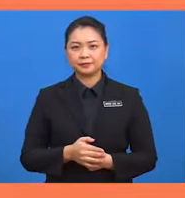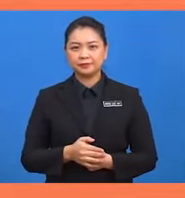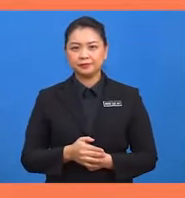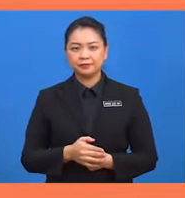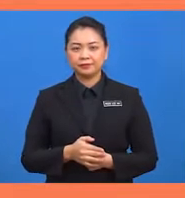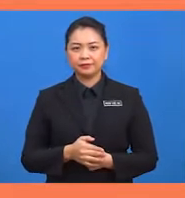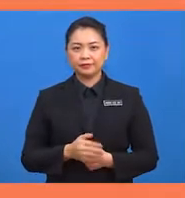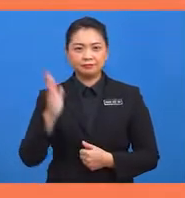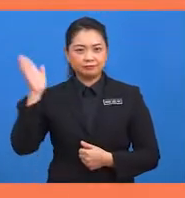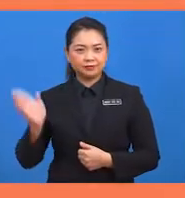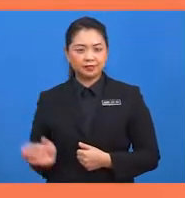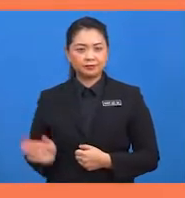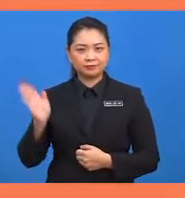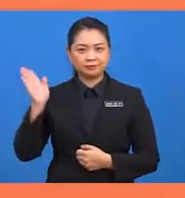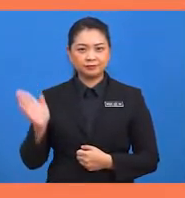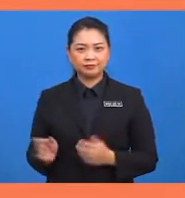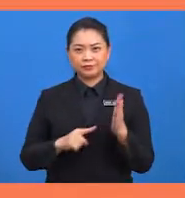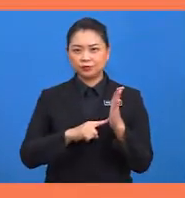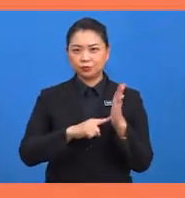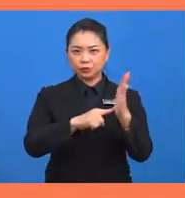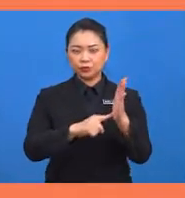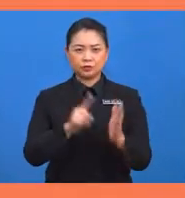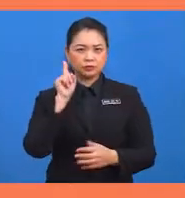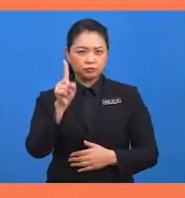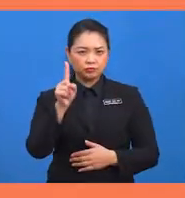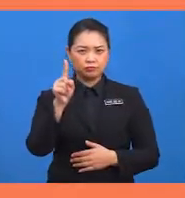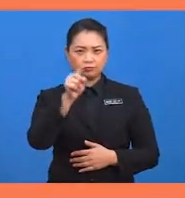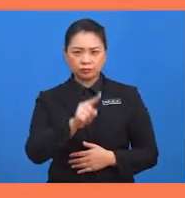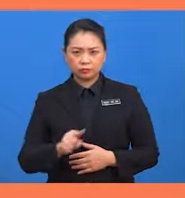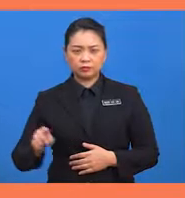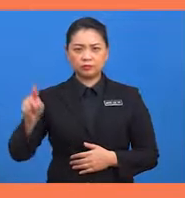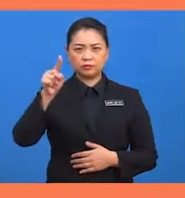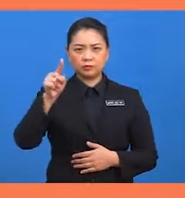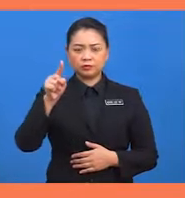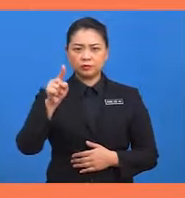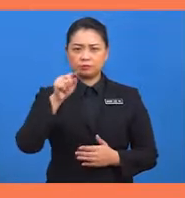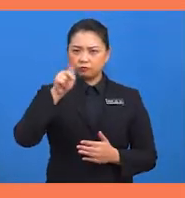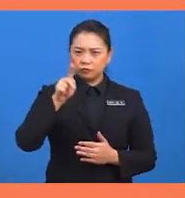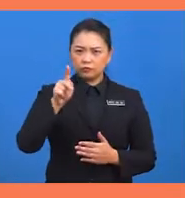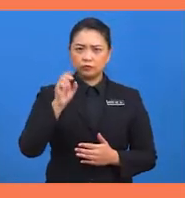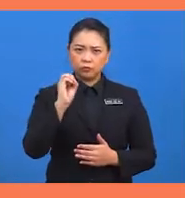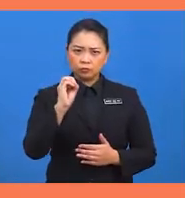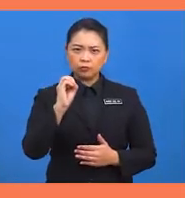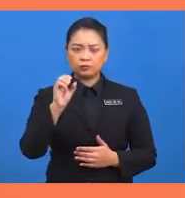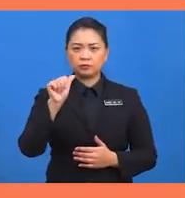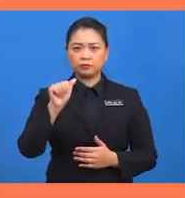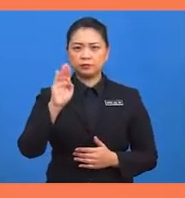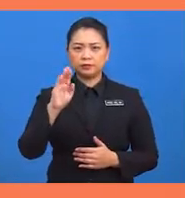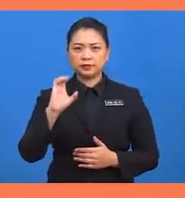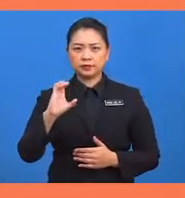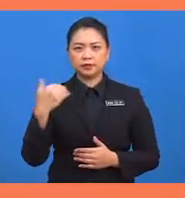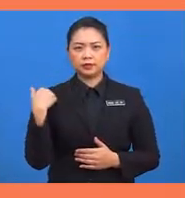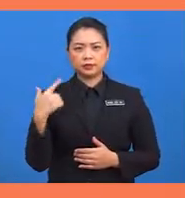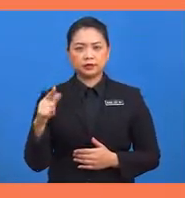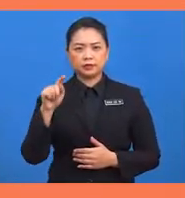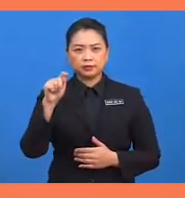Rajah ini menunjukkan sebuah bulatan berpusat di O. ABC ialah